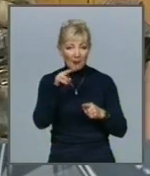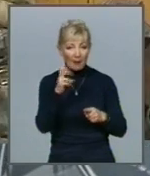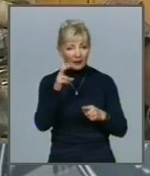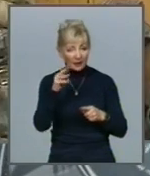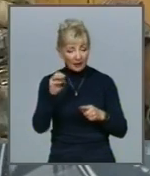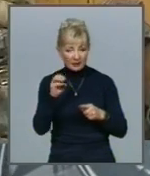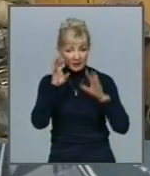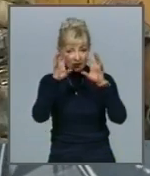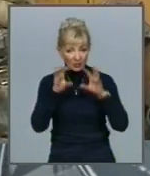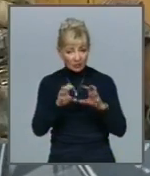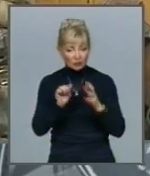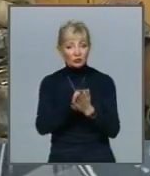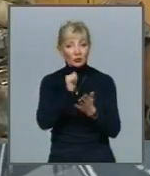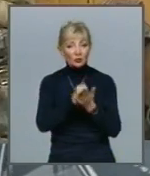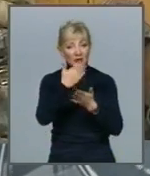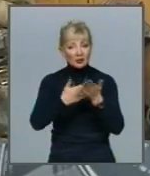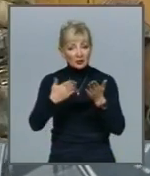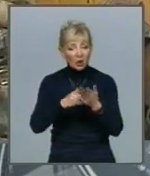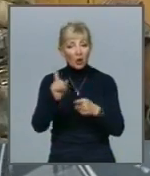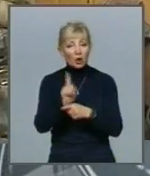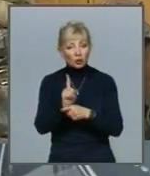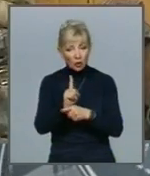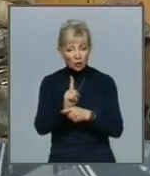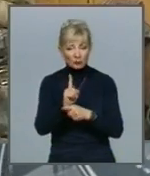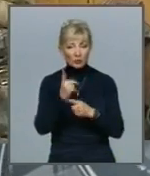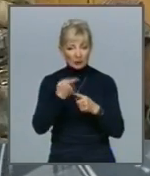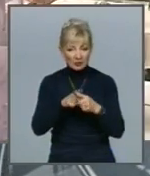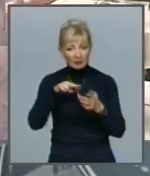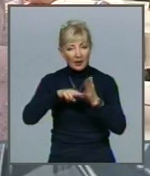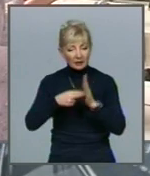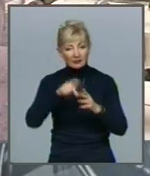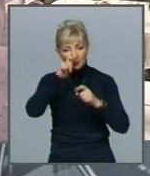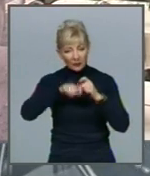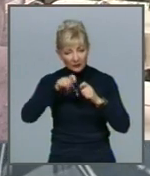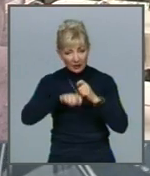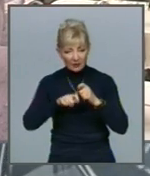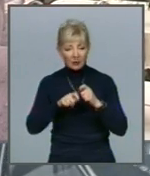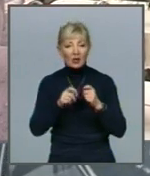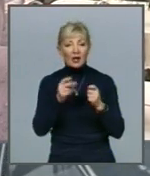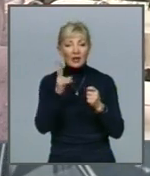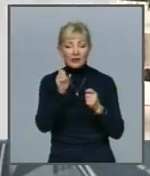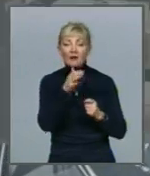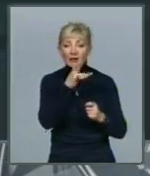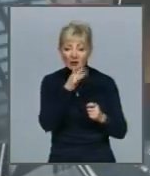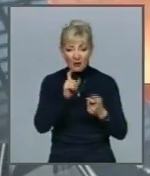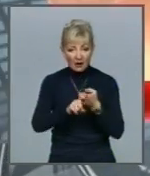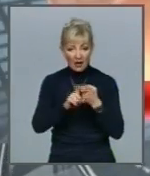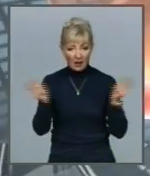скасовують і норму про відмінну мораторію на планові перевірки суб'єктів підприємництва на час карантину